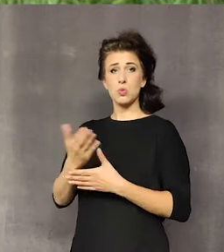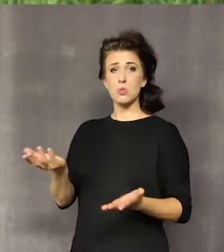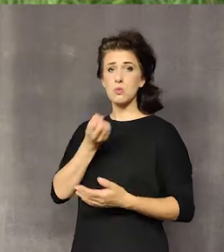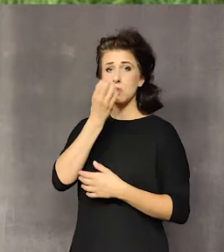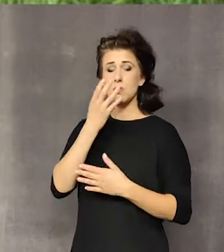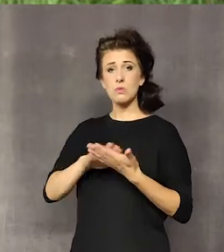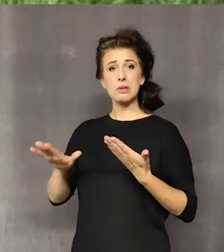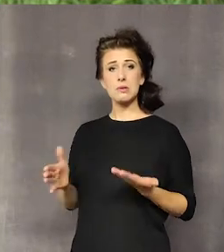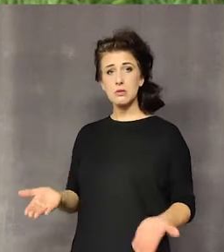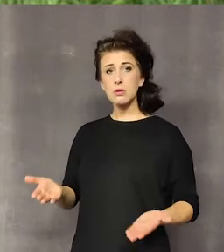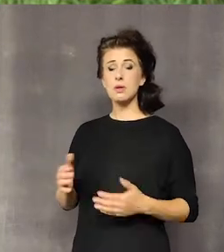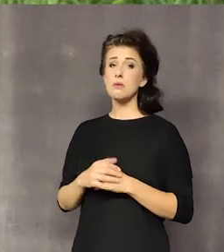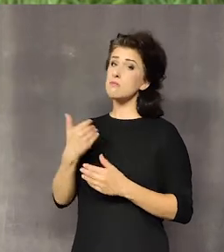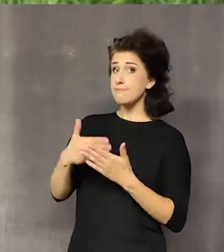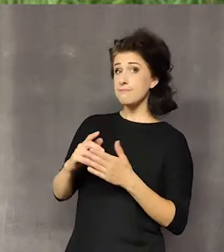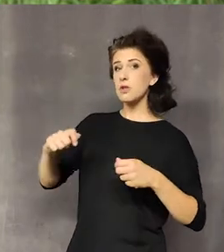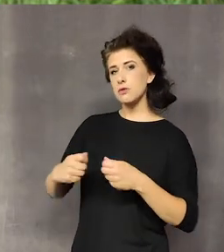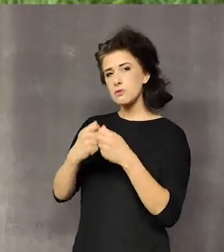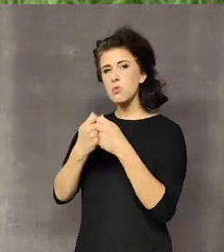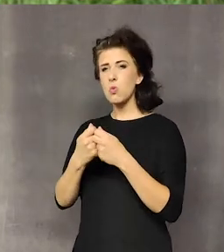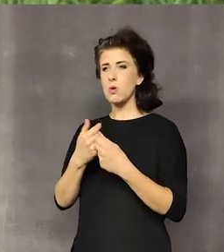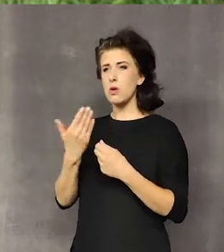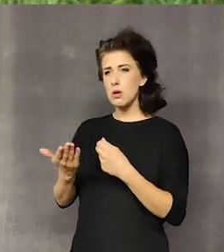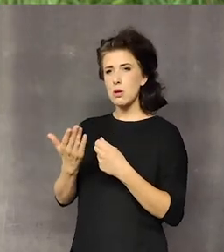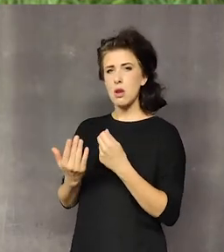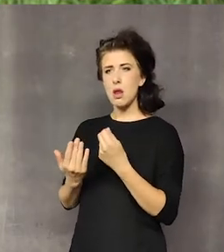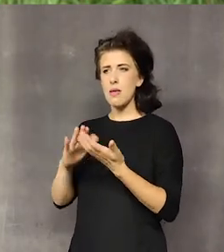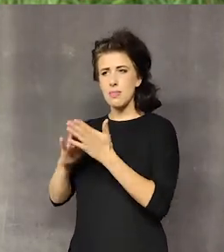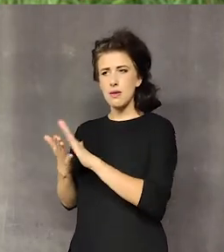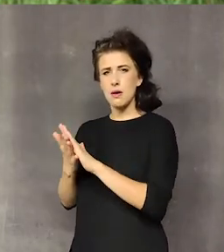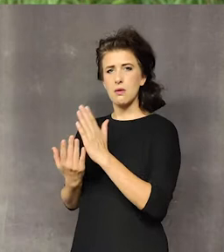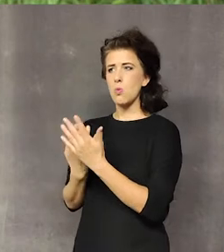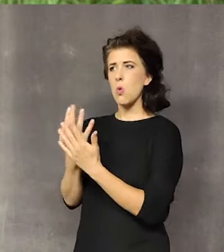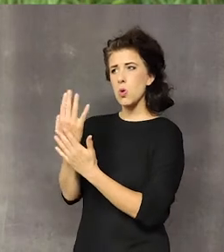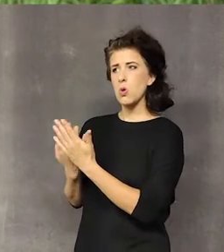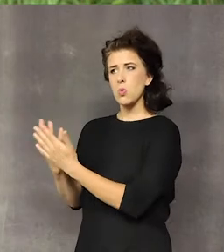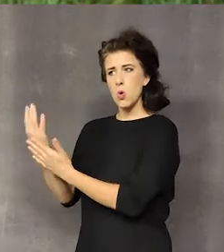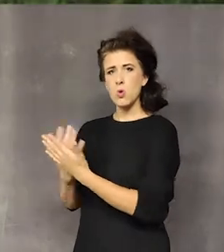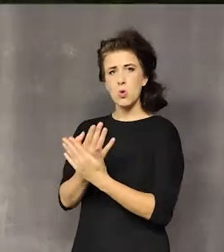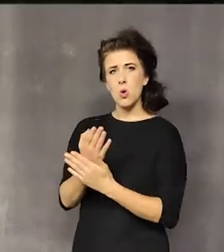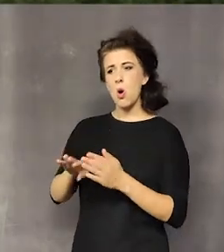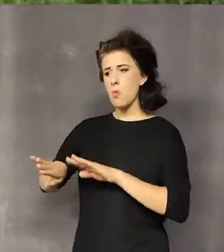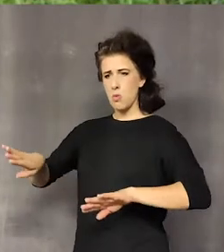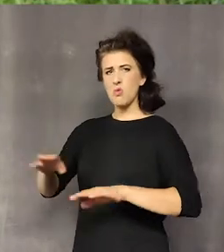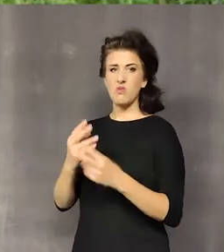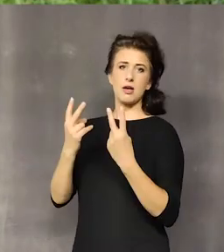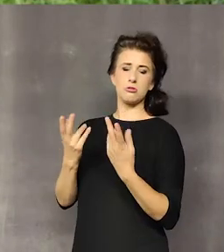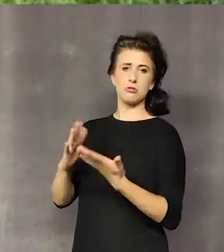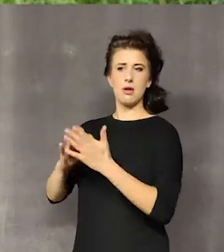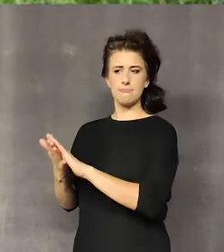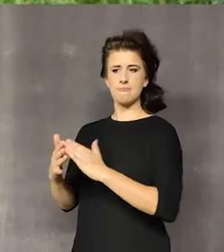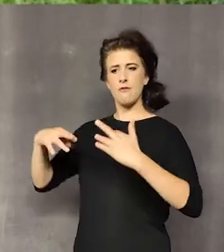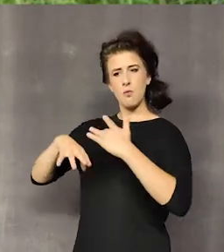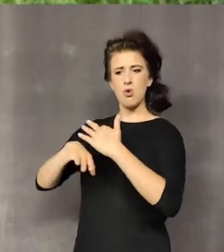Także takie wspólne współistnienie tych roślin to jest chyba naturalne i to jest chyba najważniejsze. Jeśli chodzi o